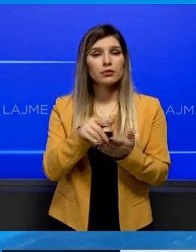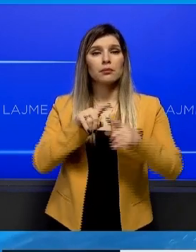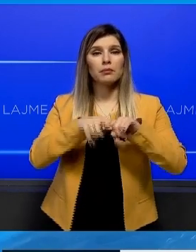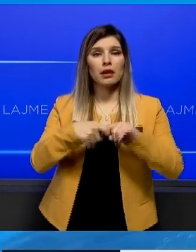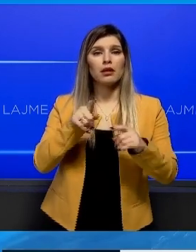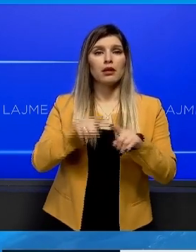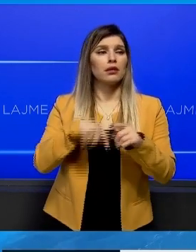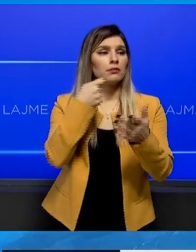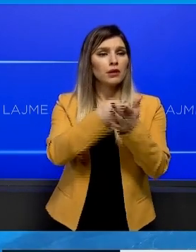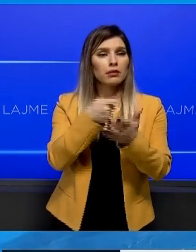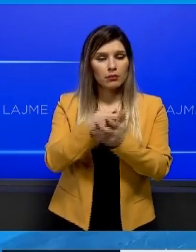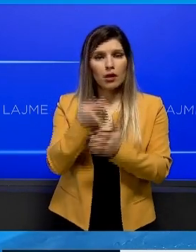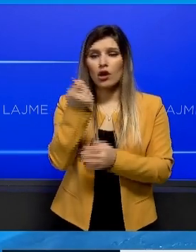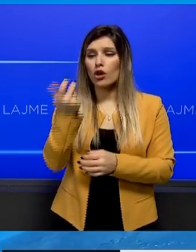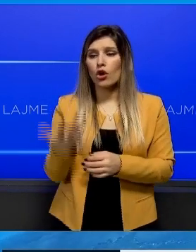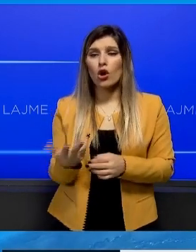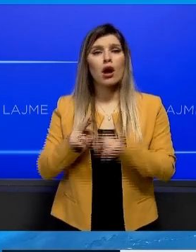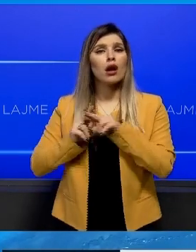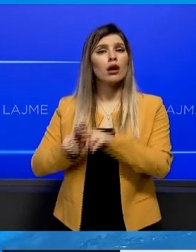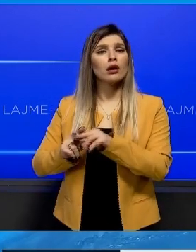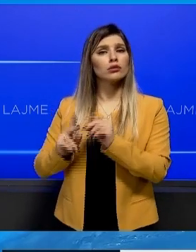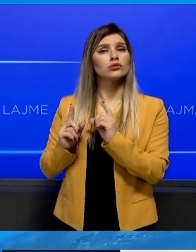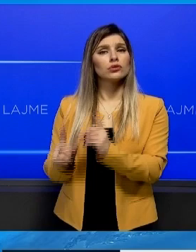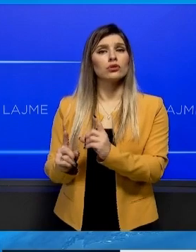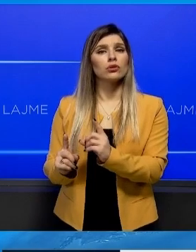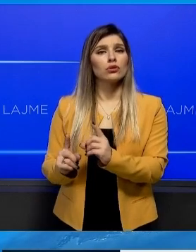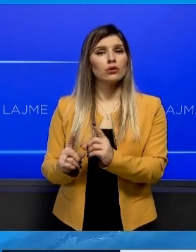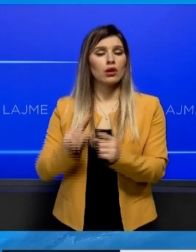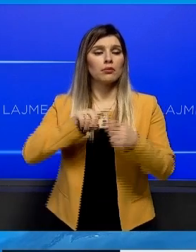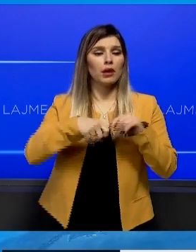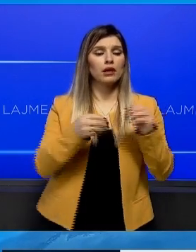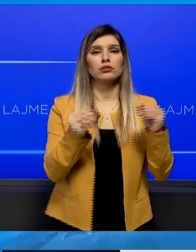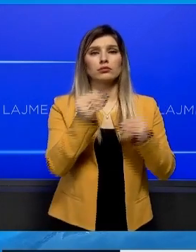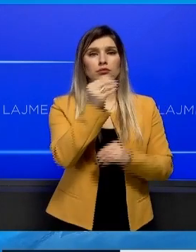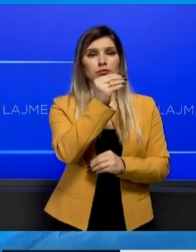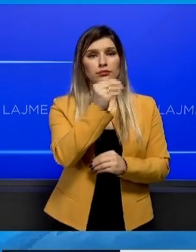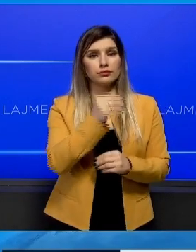importuar, ndërsa paga përthusë janë të njëta që nga e kaluara.